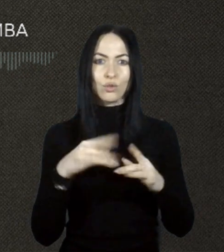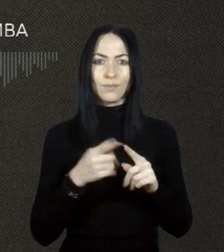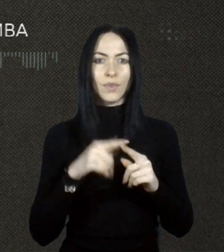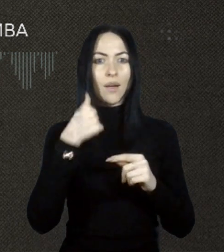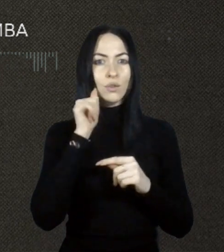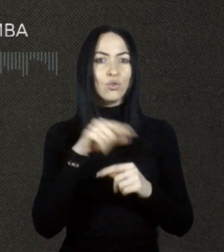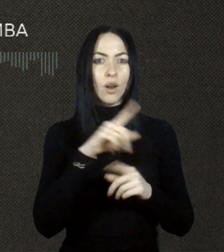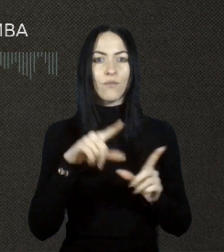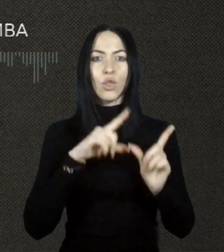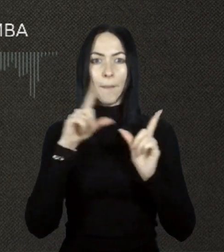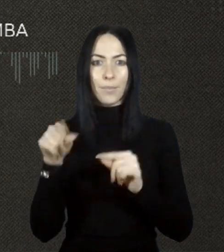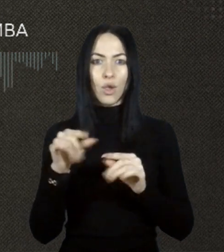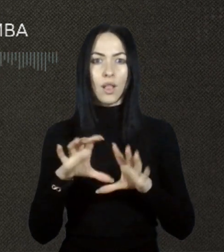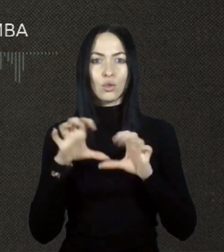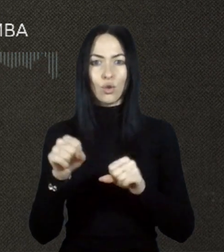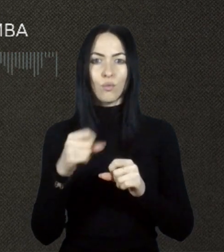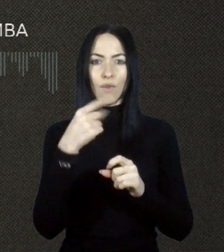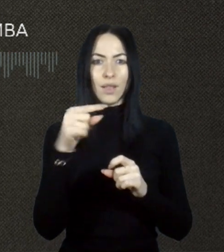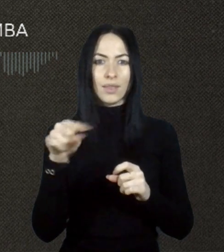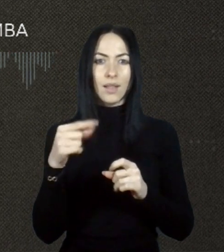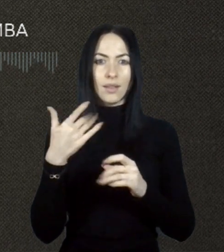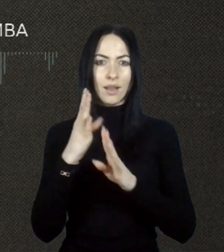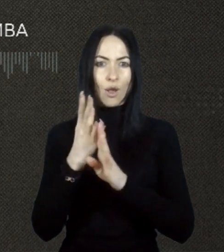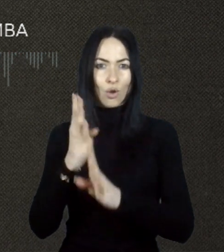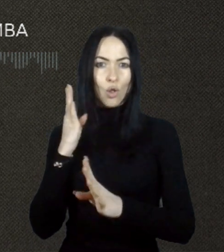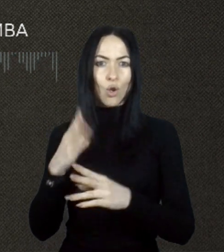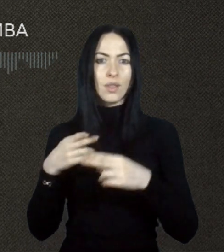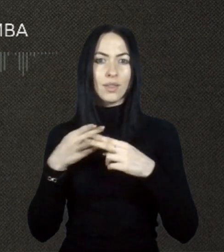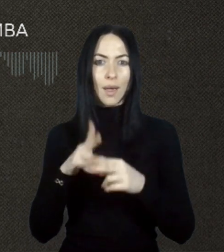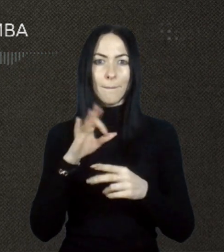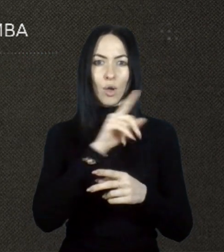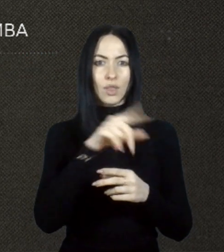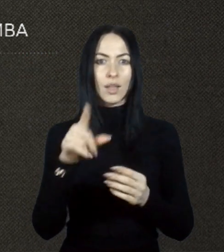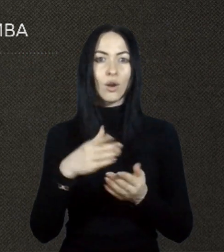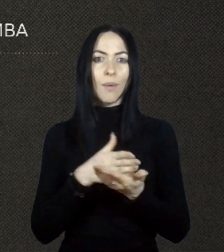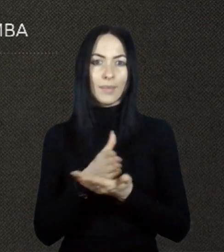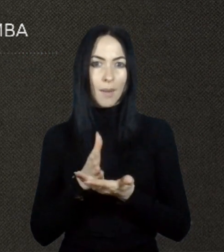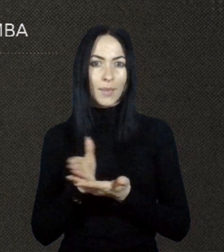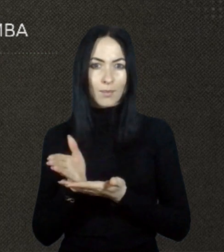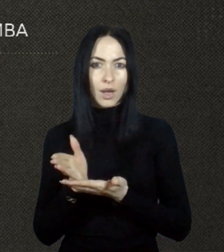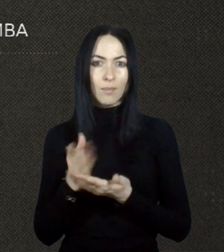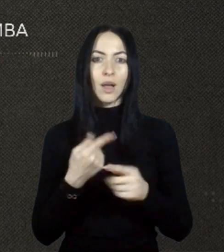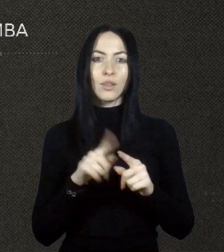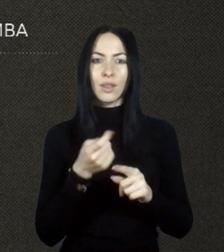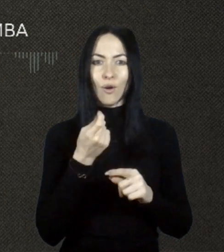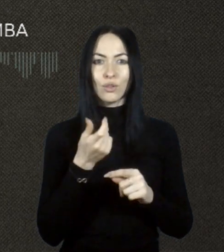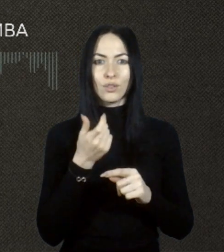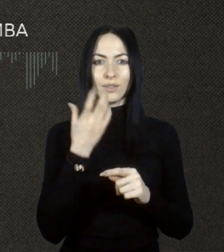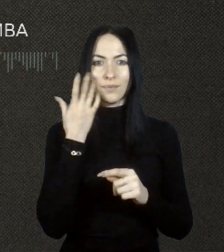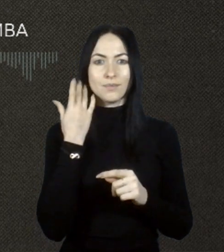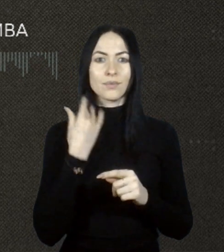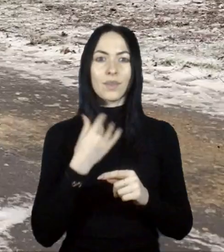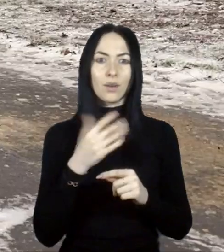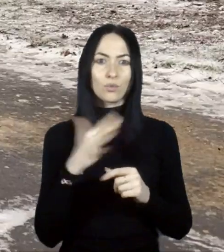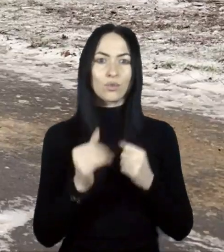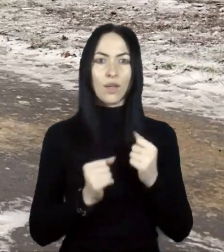штормувати вже декілька колон техніки по декілька напрямків. Тобто трошки грунти відмерзли, то вони вже поїхали